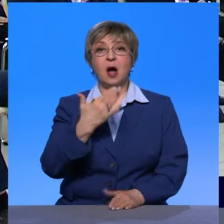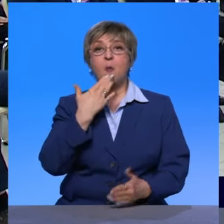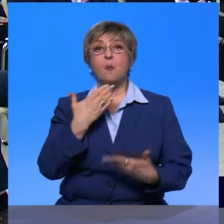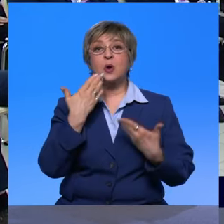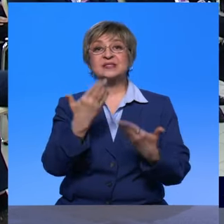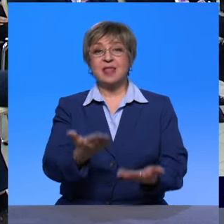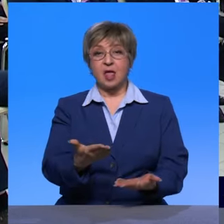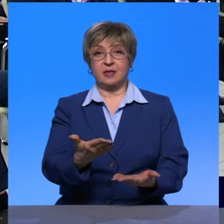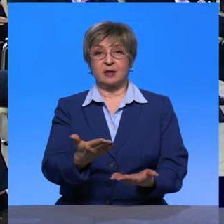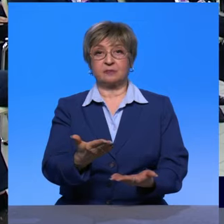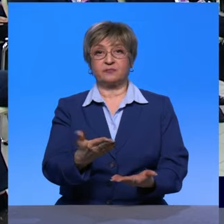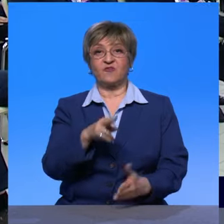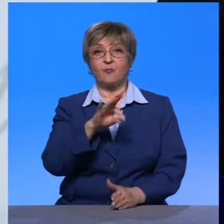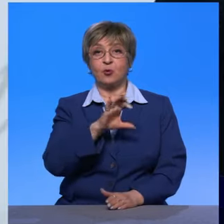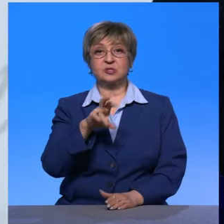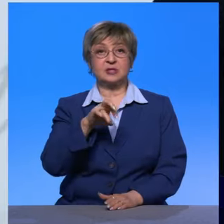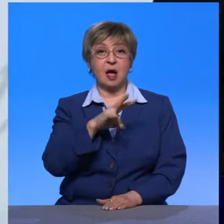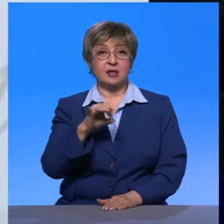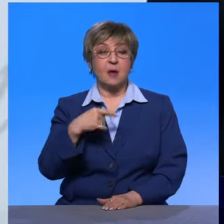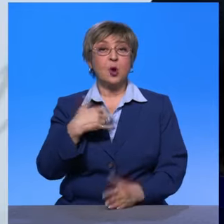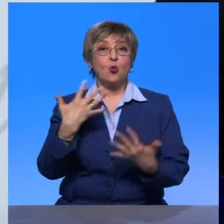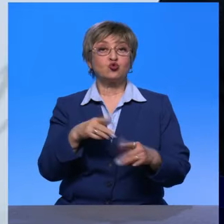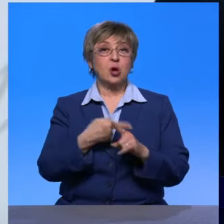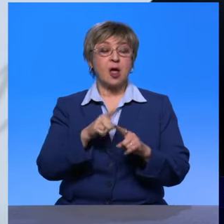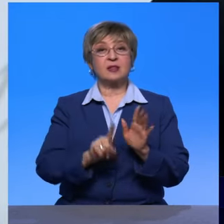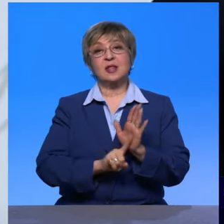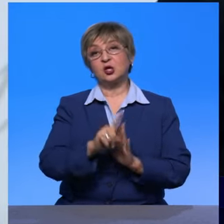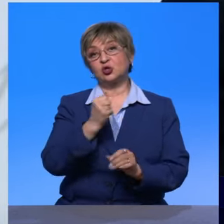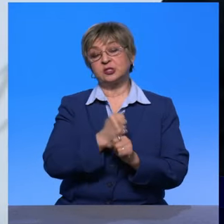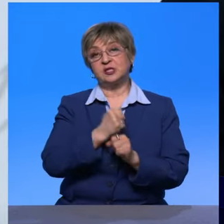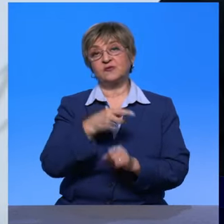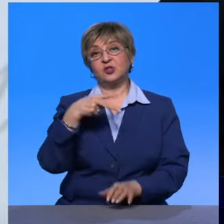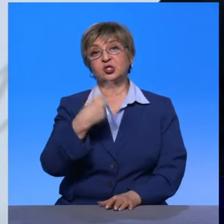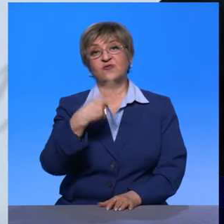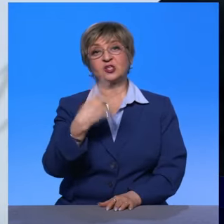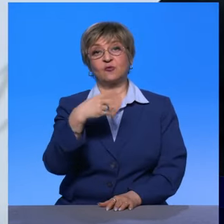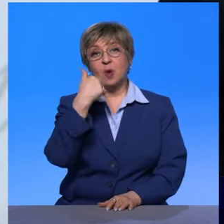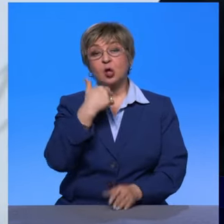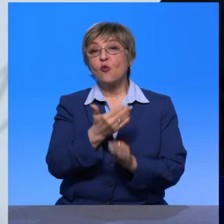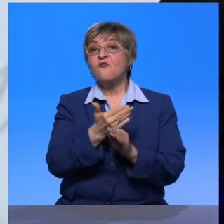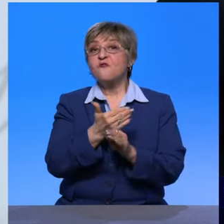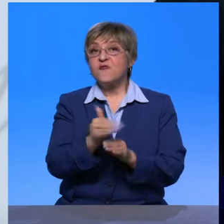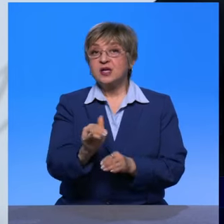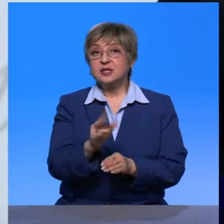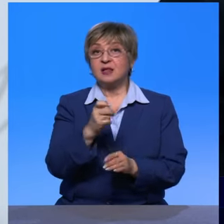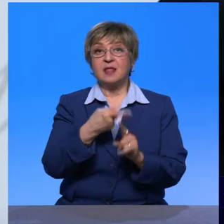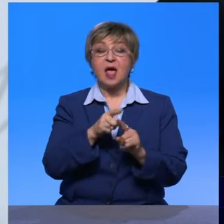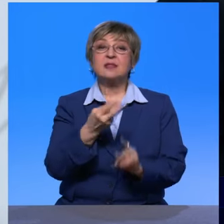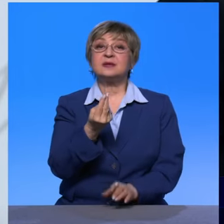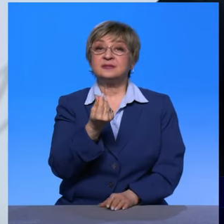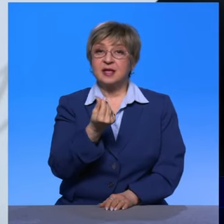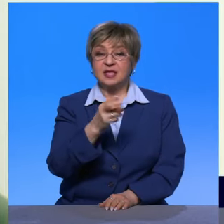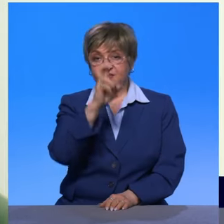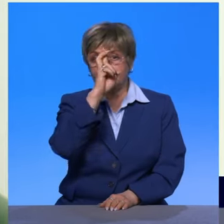И мы начали это делать уже. Вот в 2024 году выделены соответствующие деньги из